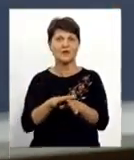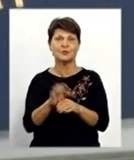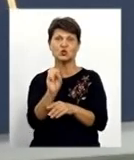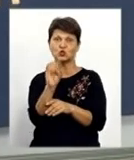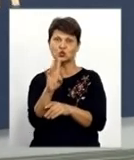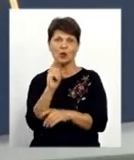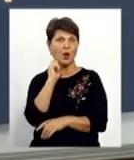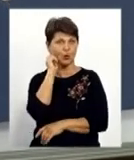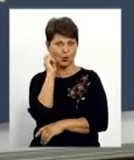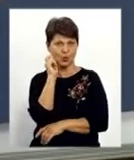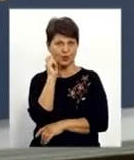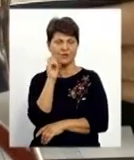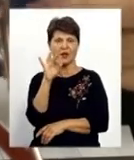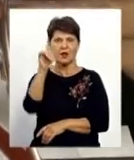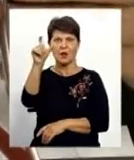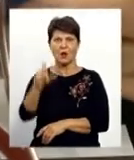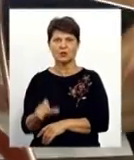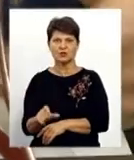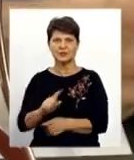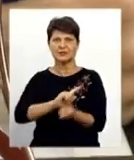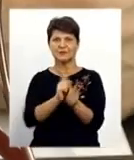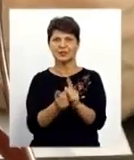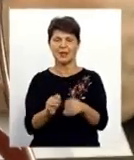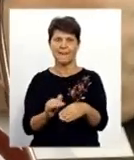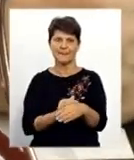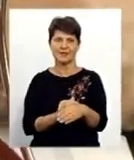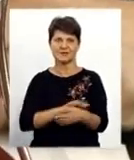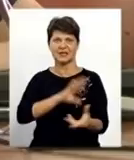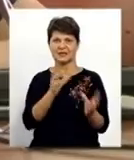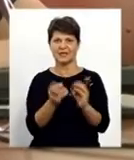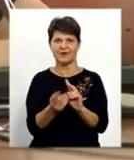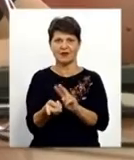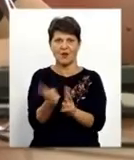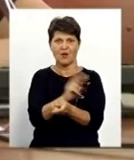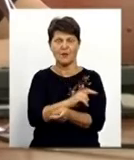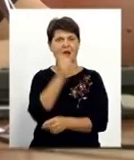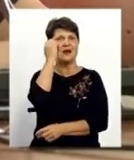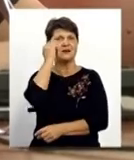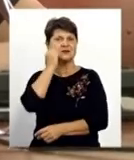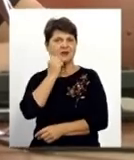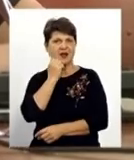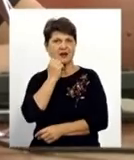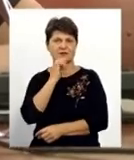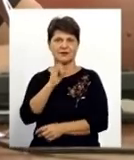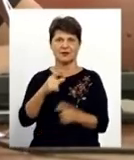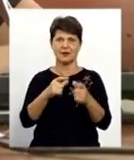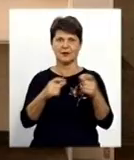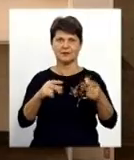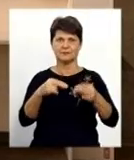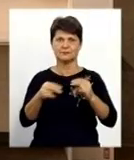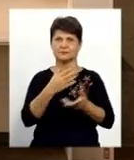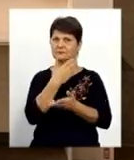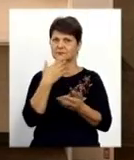14 років, та особи, які змінили прізвище. Загального обміну паспортів старого зразка на ID-картку немає.